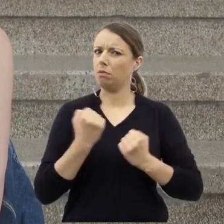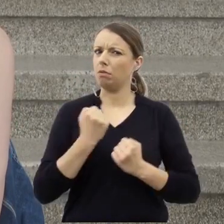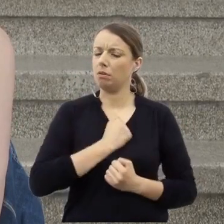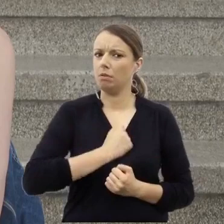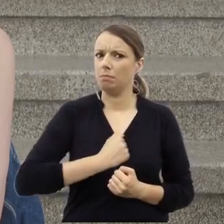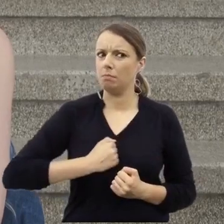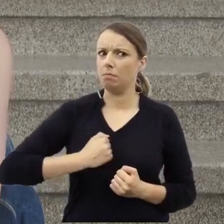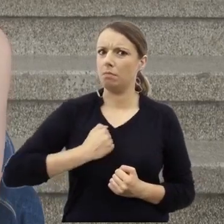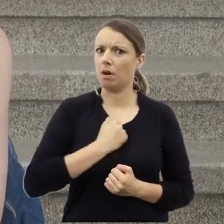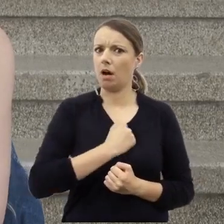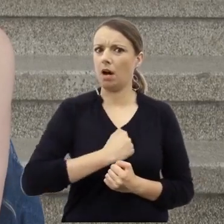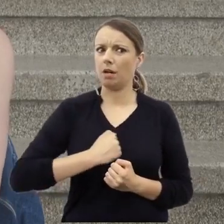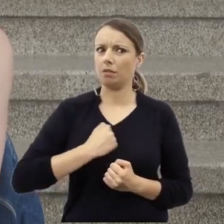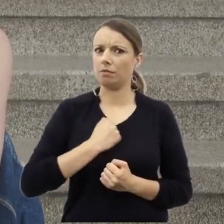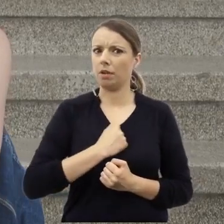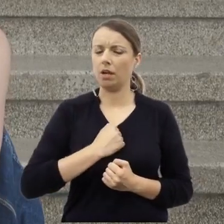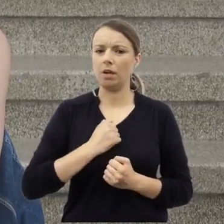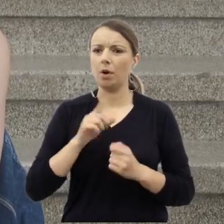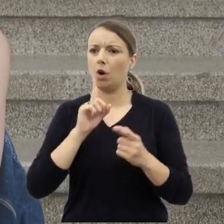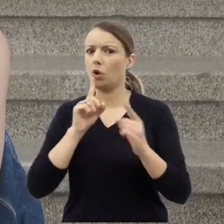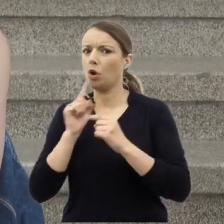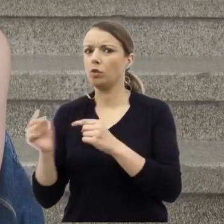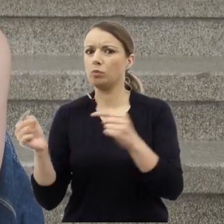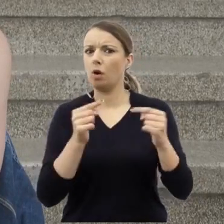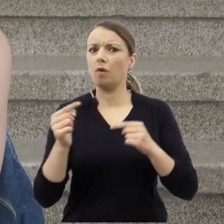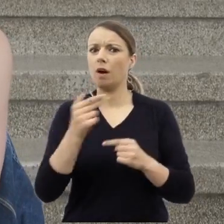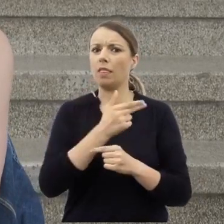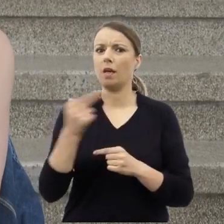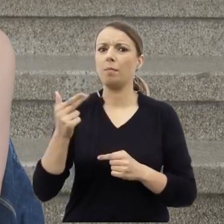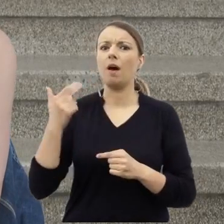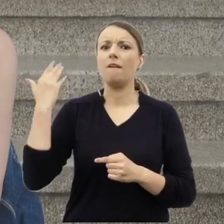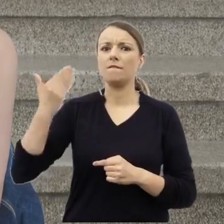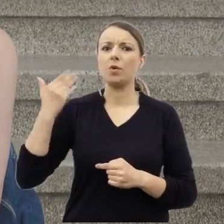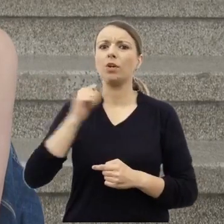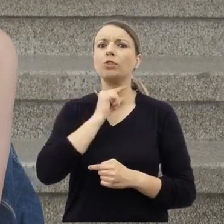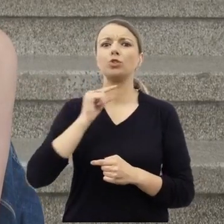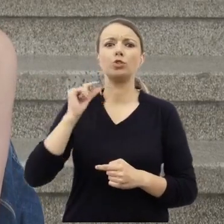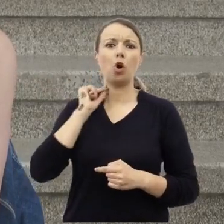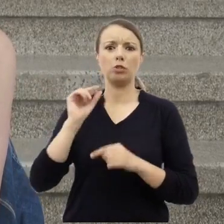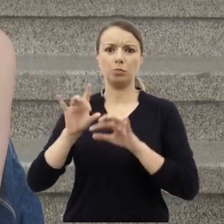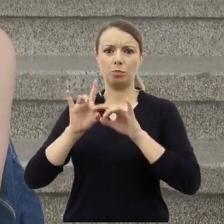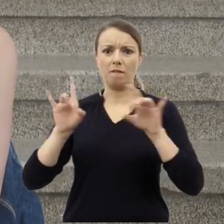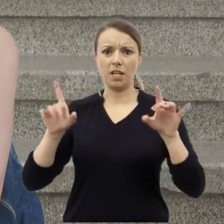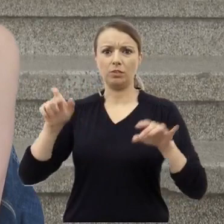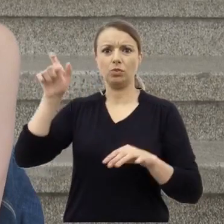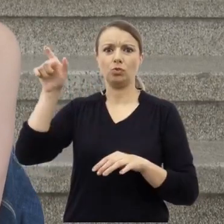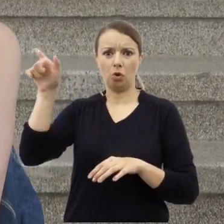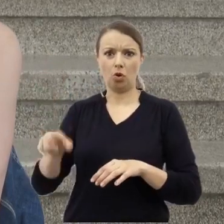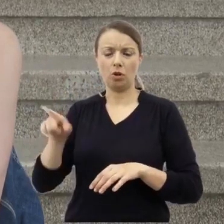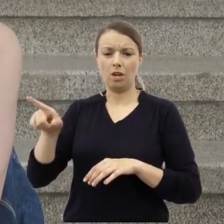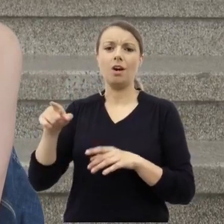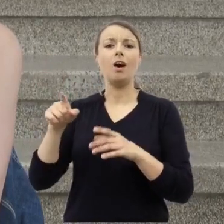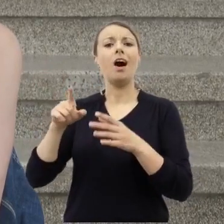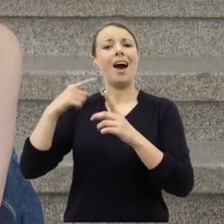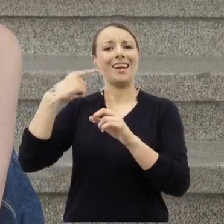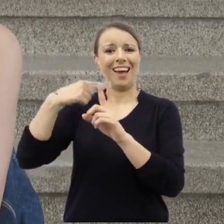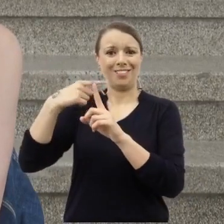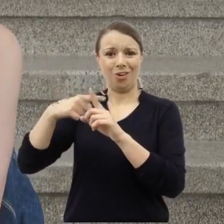debaty nad wykładami księdza profesora Katolickiego Uniwersytetu